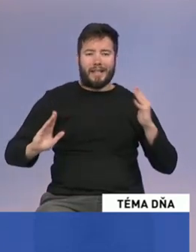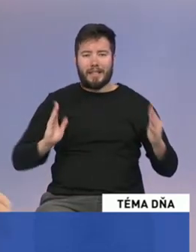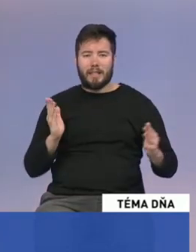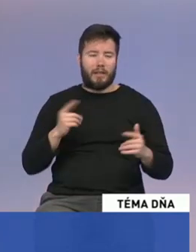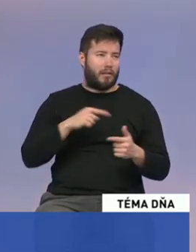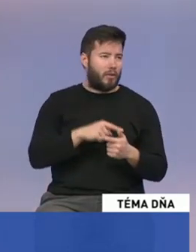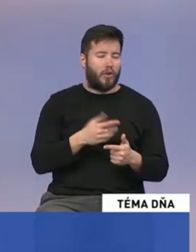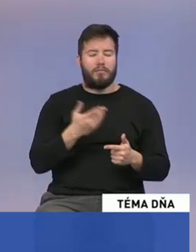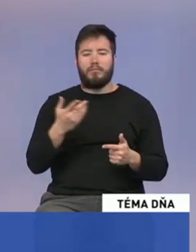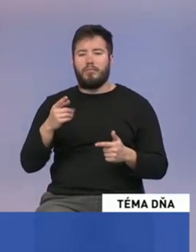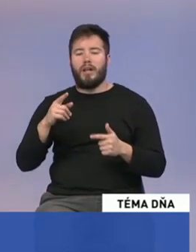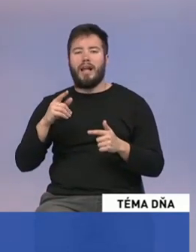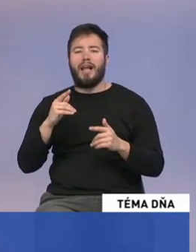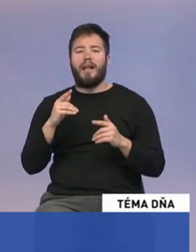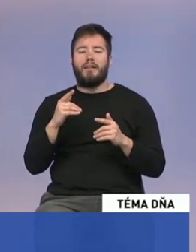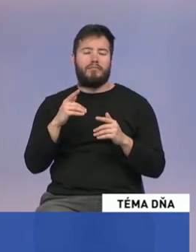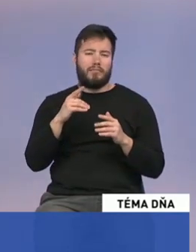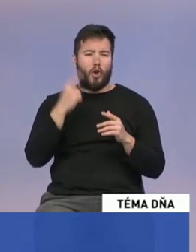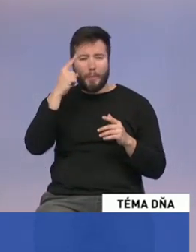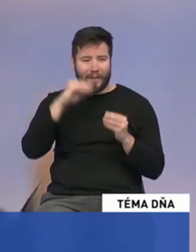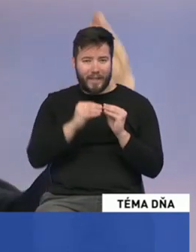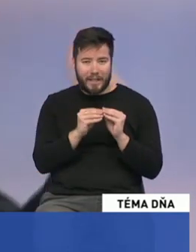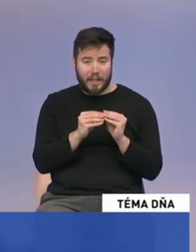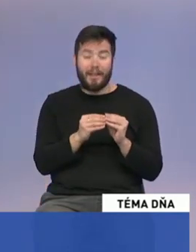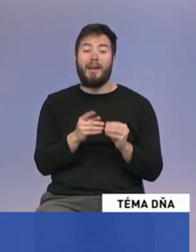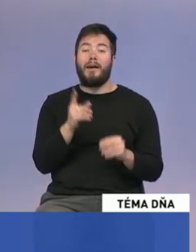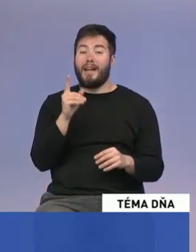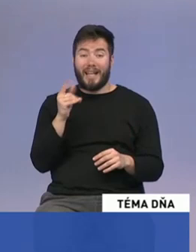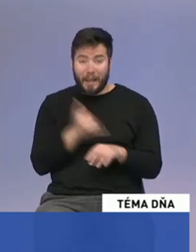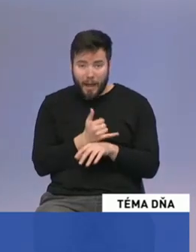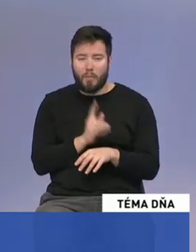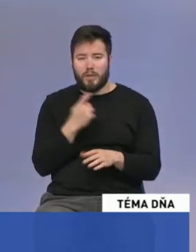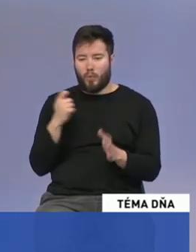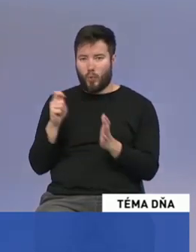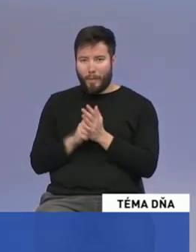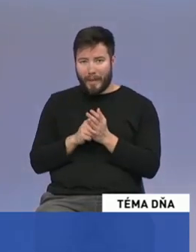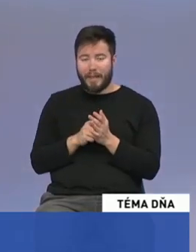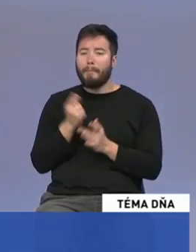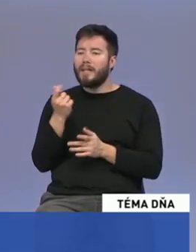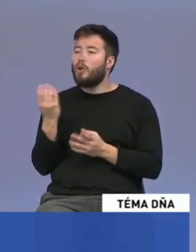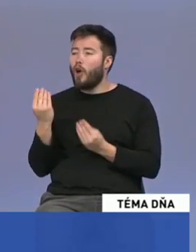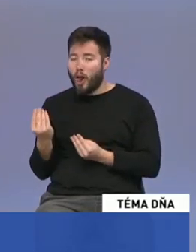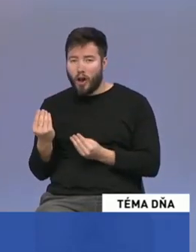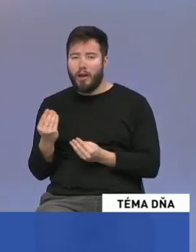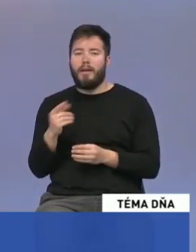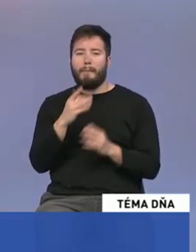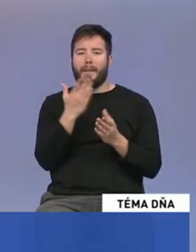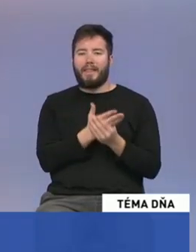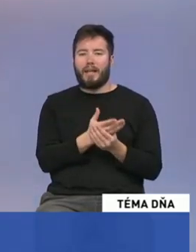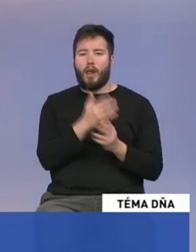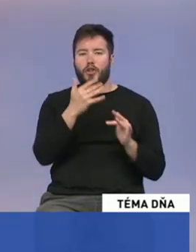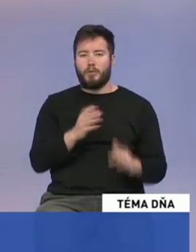Vinci. Tak teraz to ideme kúpiť a povieme si, koľko na to treba peniazy a toto sa musí objaviť v tom materiáli s účasťou stratifikácie